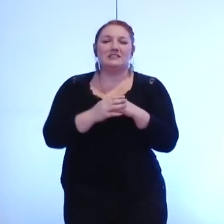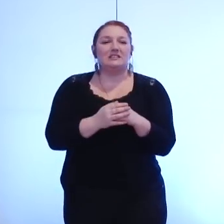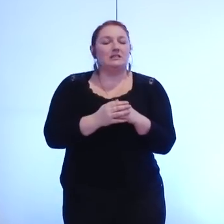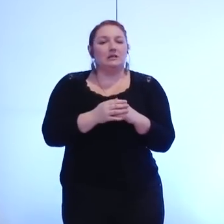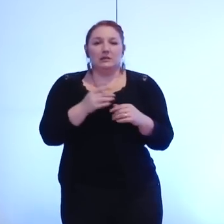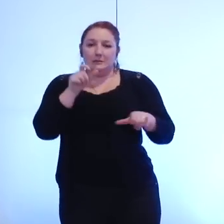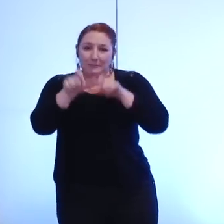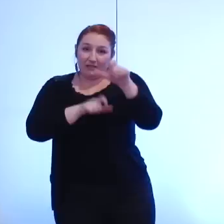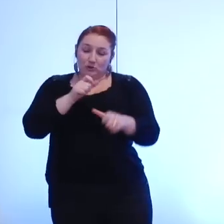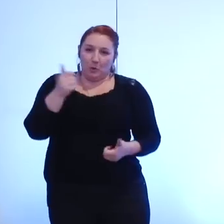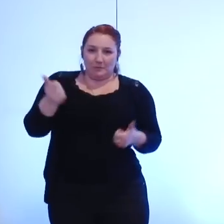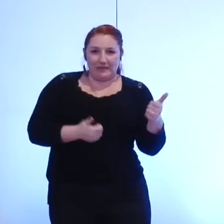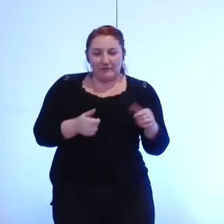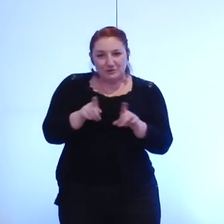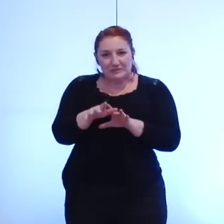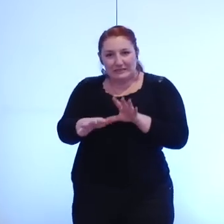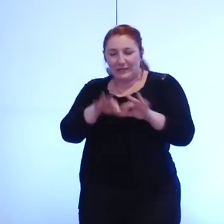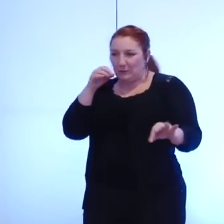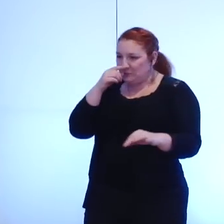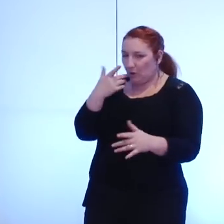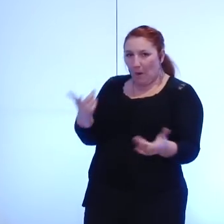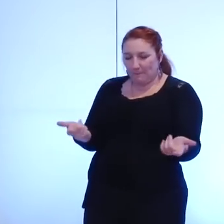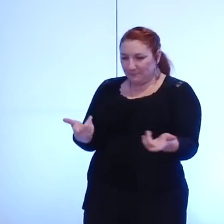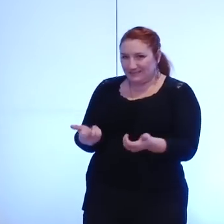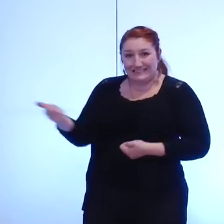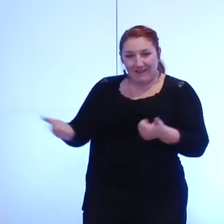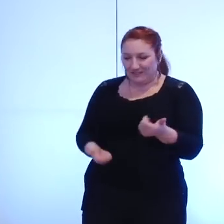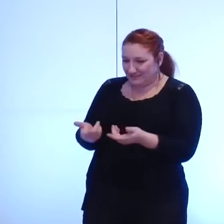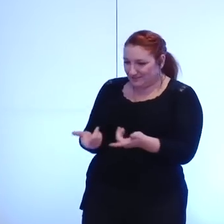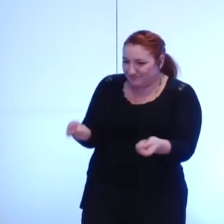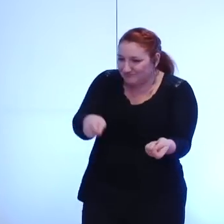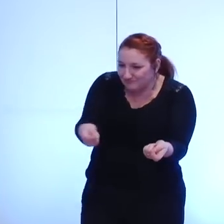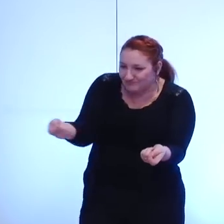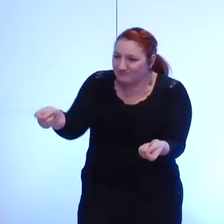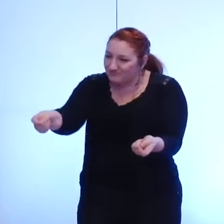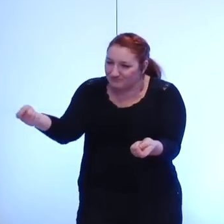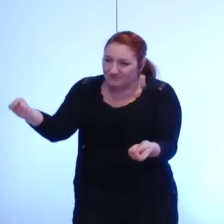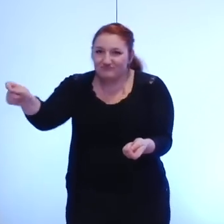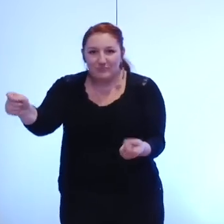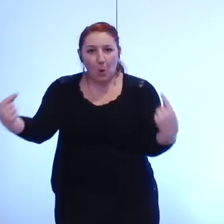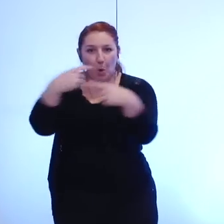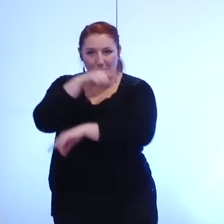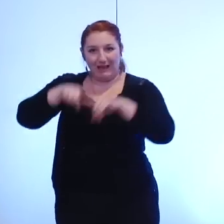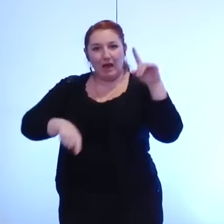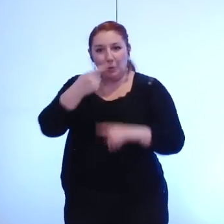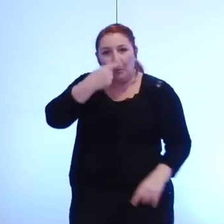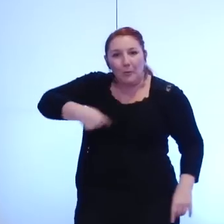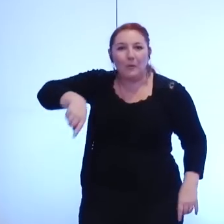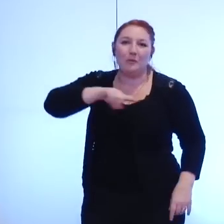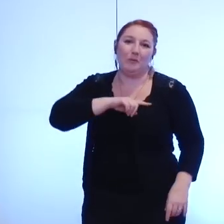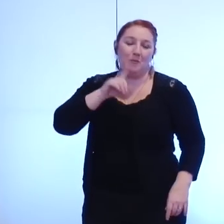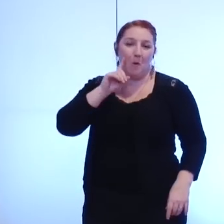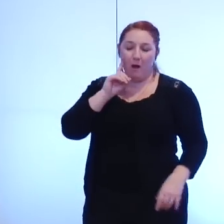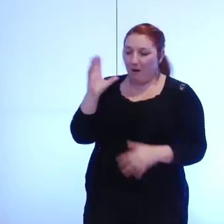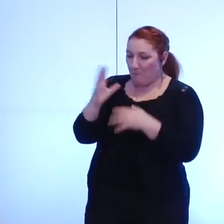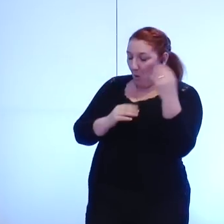'avoir beaucoup reçu. Servir les convives était un cadeau qui nous était fait, tant c'était un bonheur de